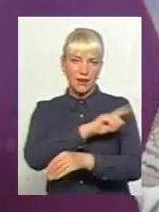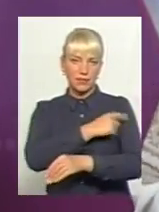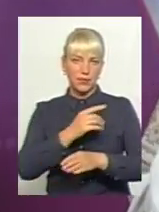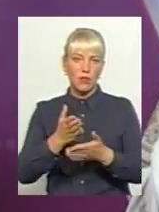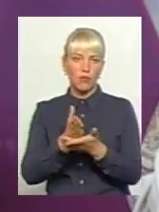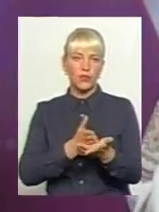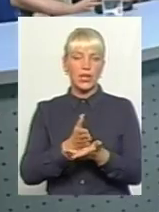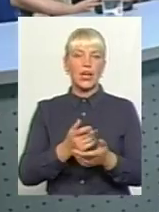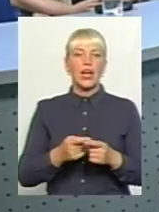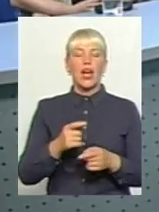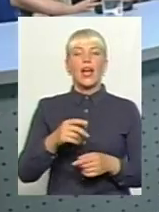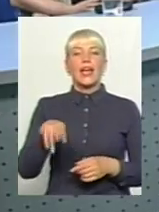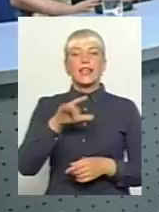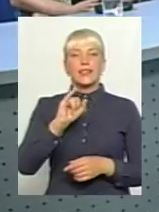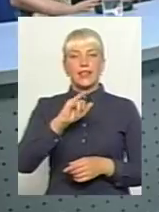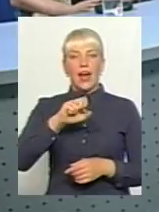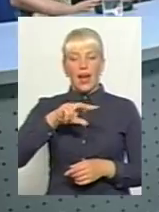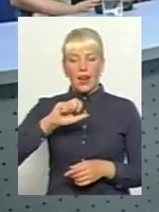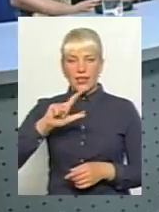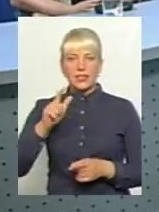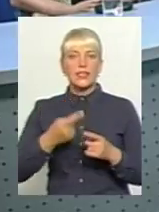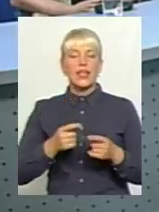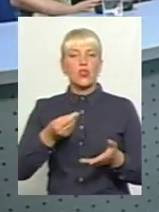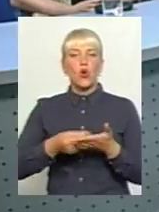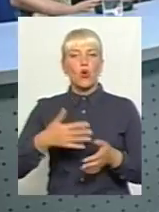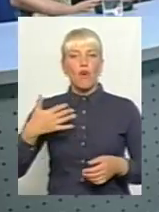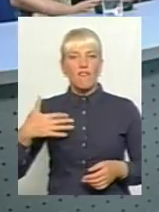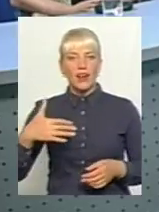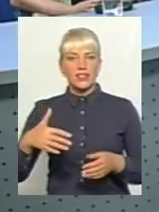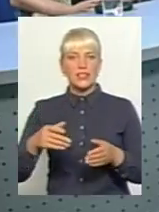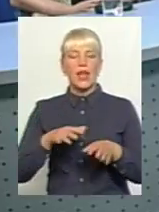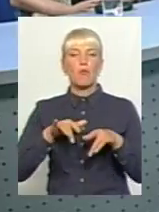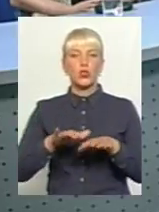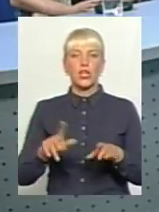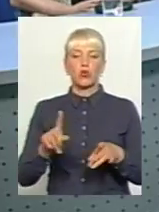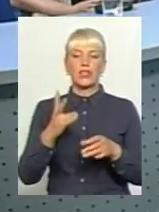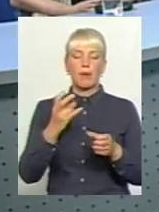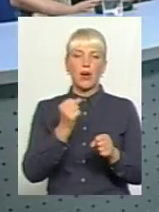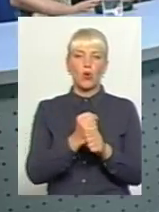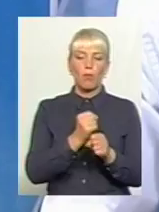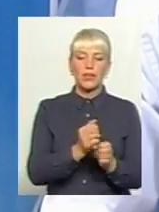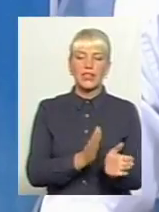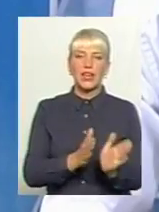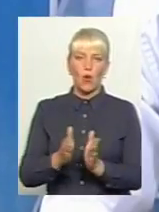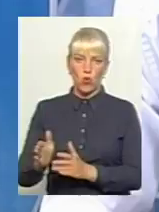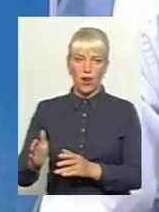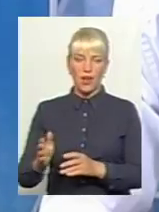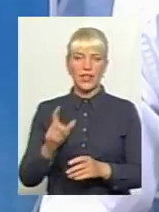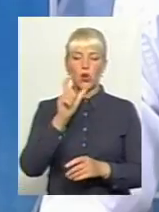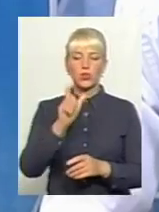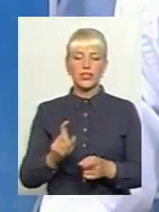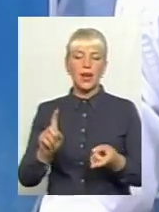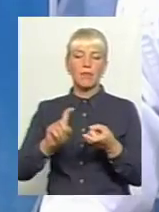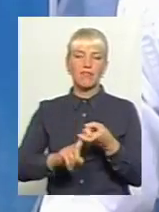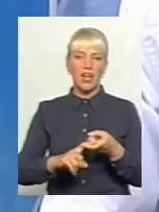діалізу? Адже діаліз – дійсно дороговартісна процедура, яку треба робити регулярно, і людина прив'язана до неї. Як може жити